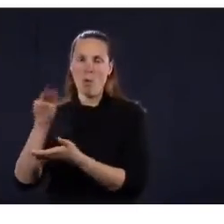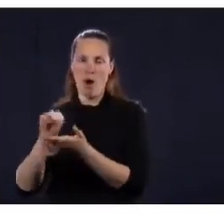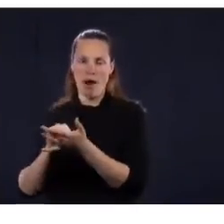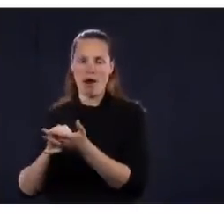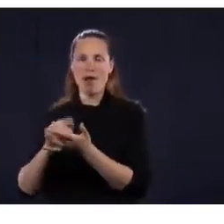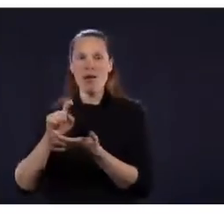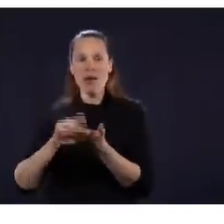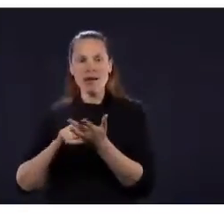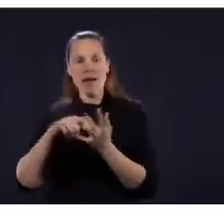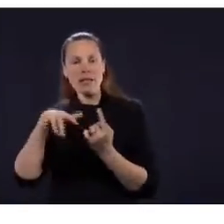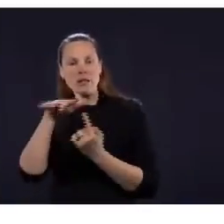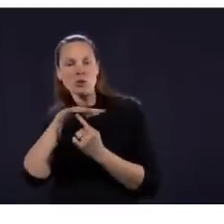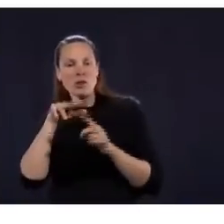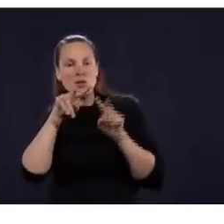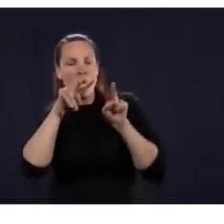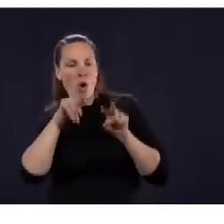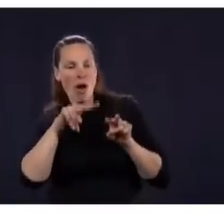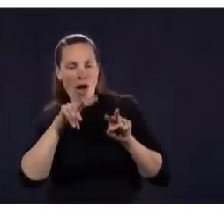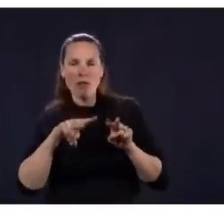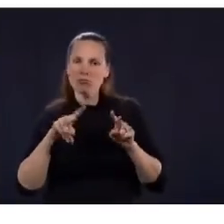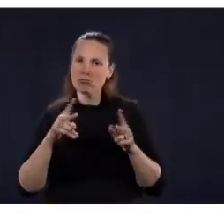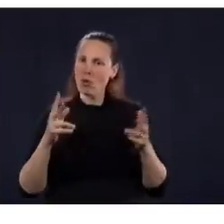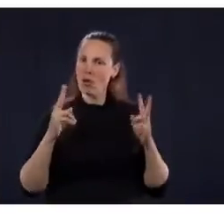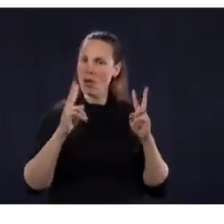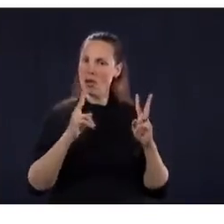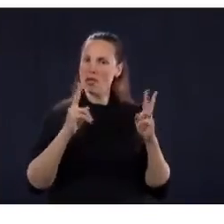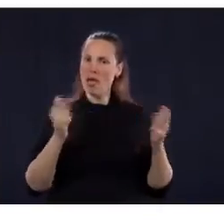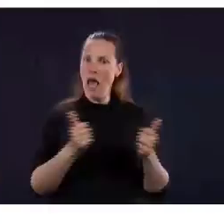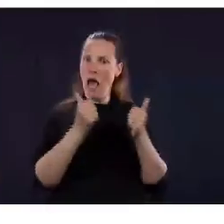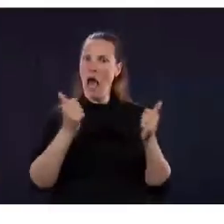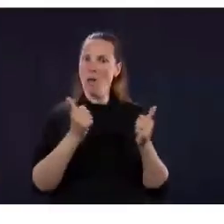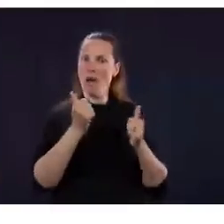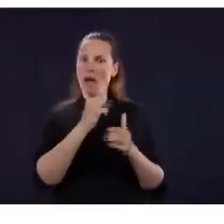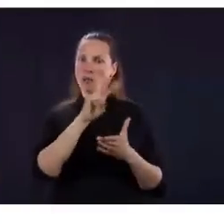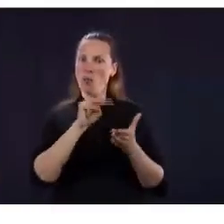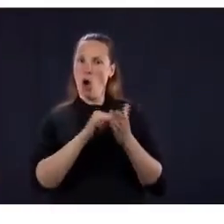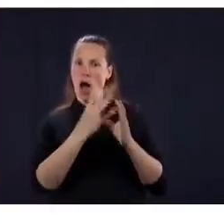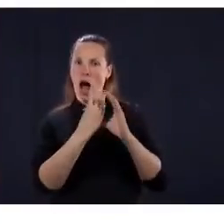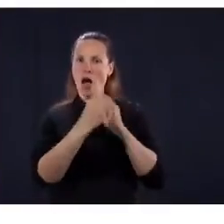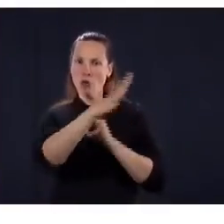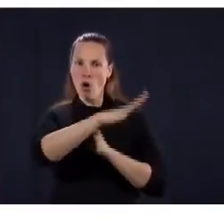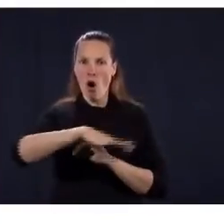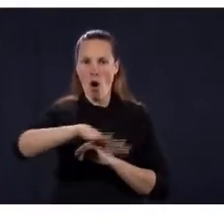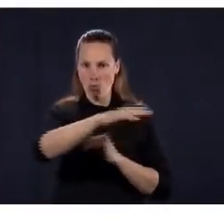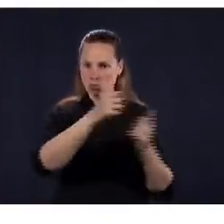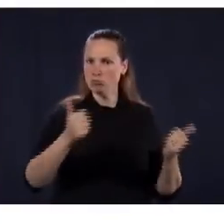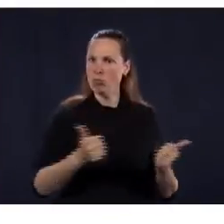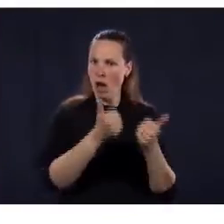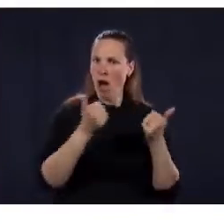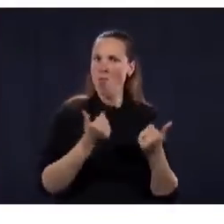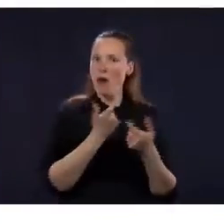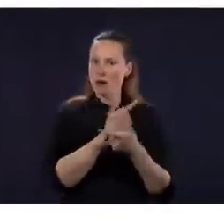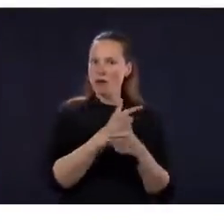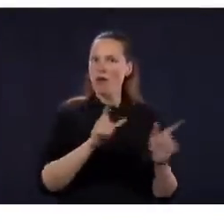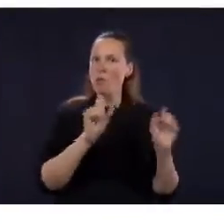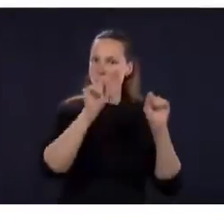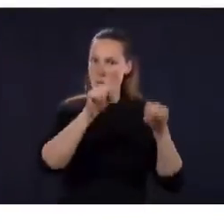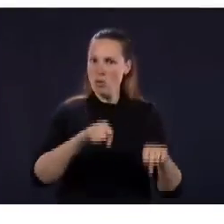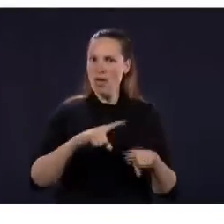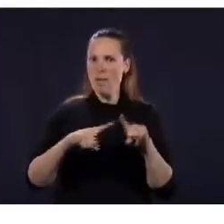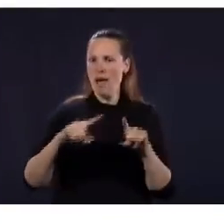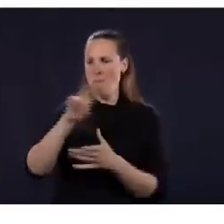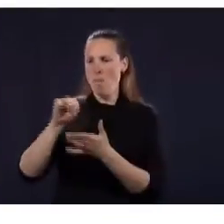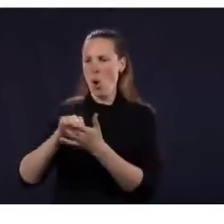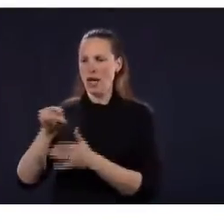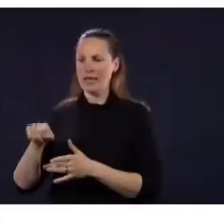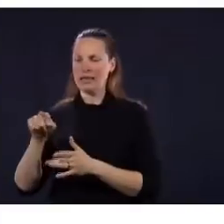commerces dans la grande région de Montréal pour l'instant d'une semaine. Donc, du 11 mai, on reporte